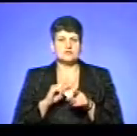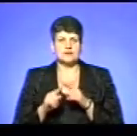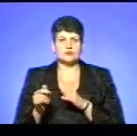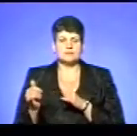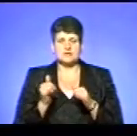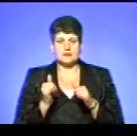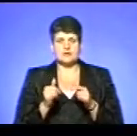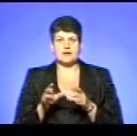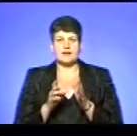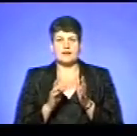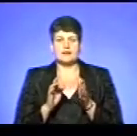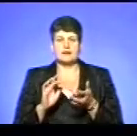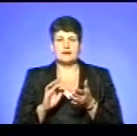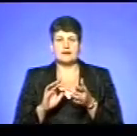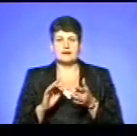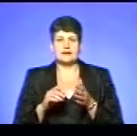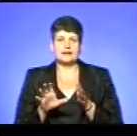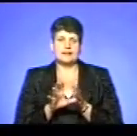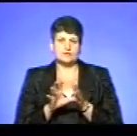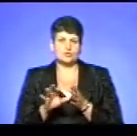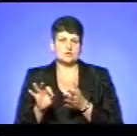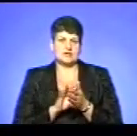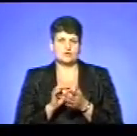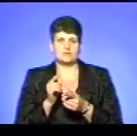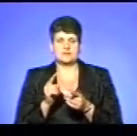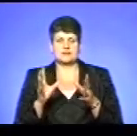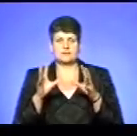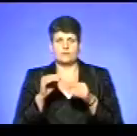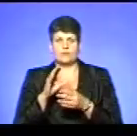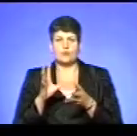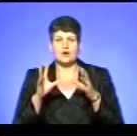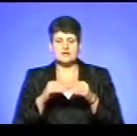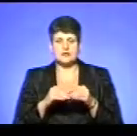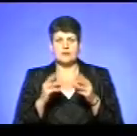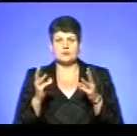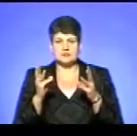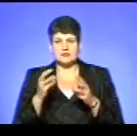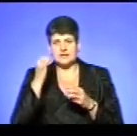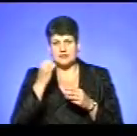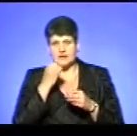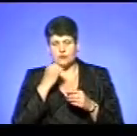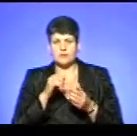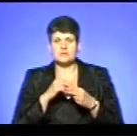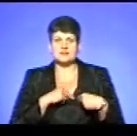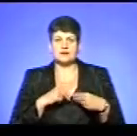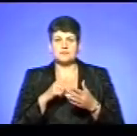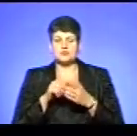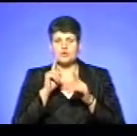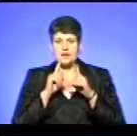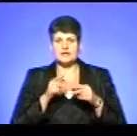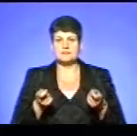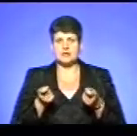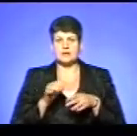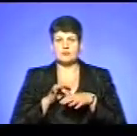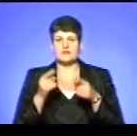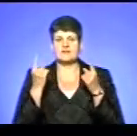електропостачання зразу після локалізації пожежі. Щиро дякую працівникам міськради і адміністрації, які також провели